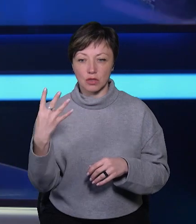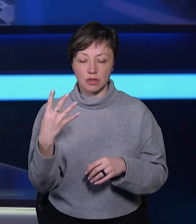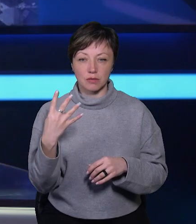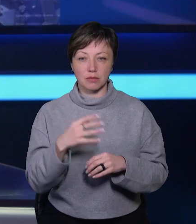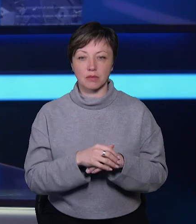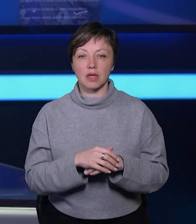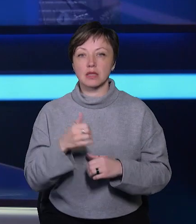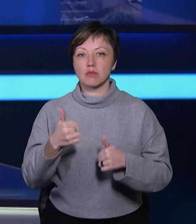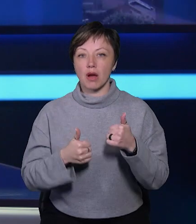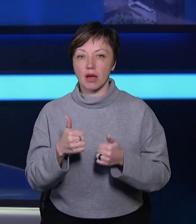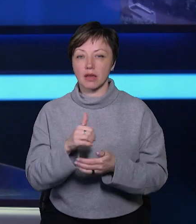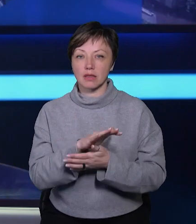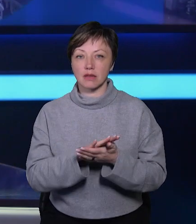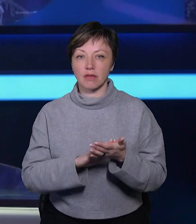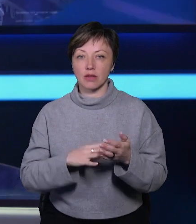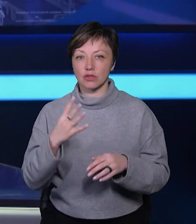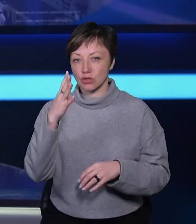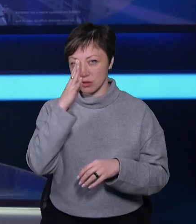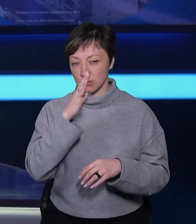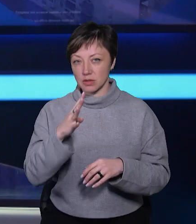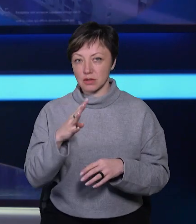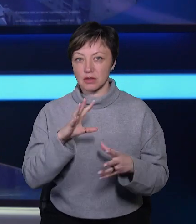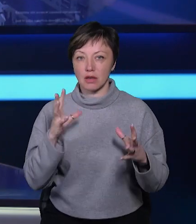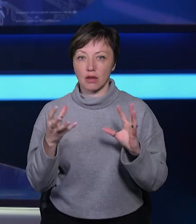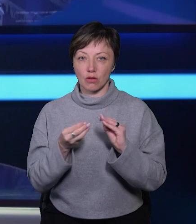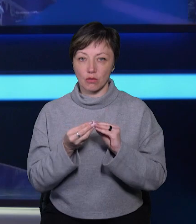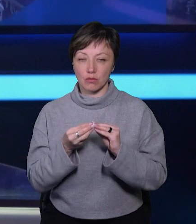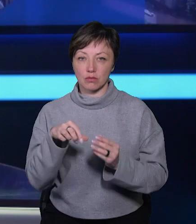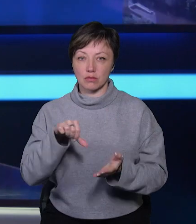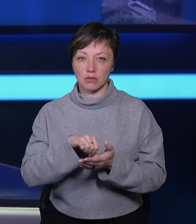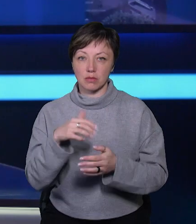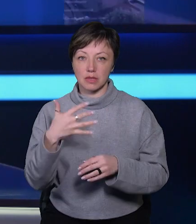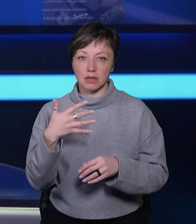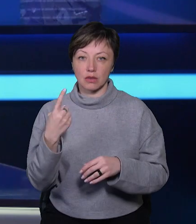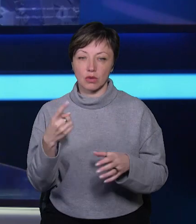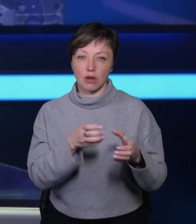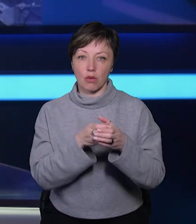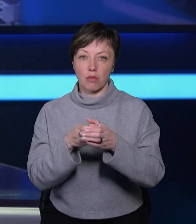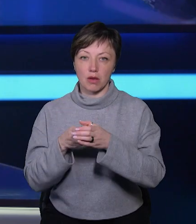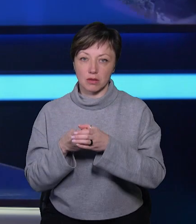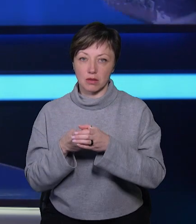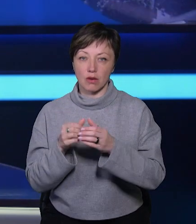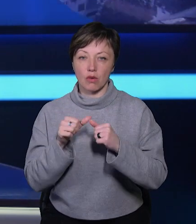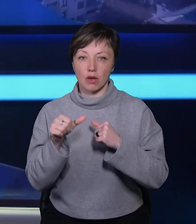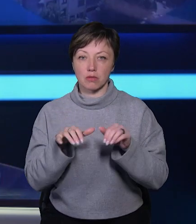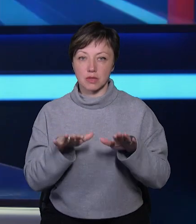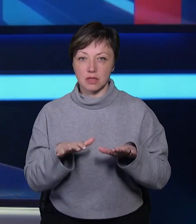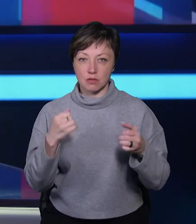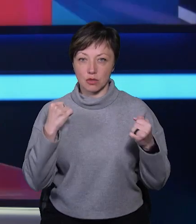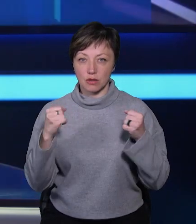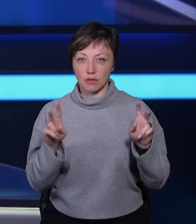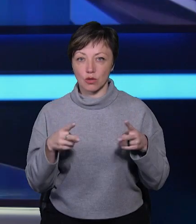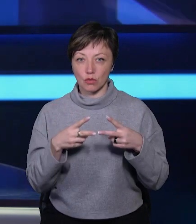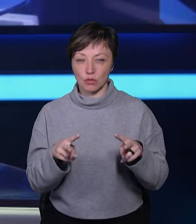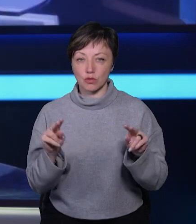Змагання тривали впродовж чотирьох місяців. Загалом у них взяла участь 51 команда. Окрім місцевих спортивних